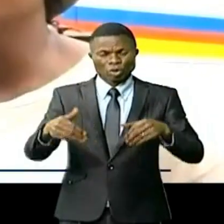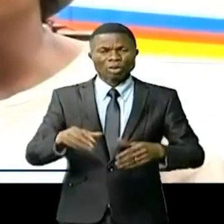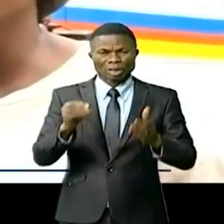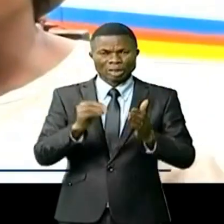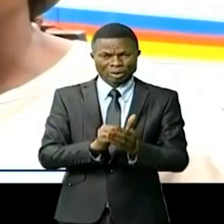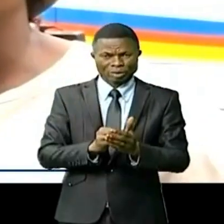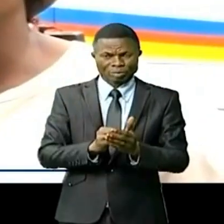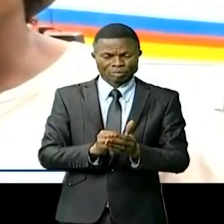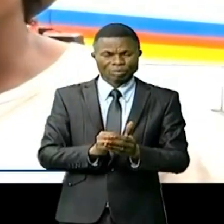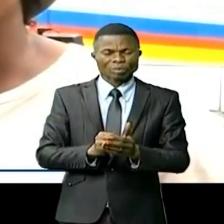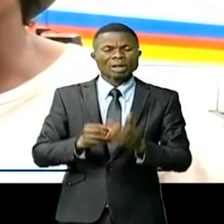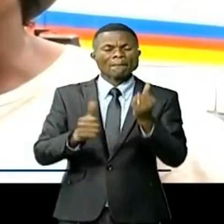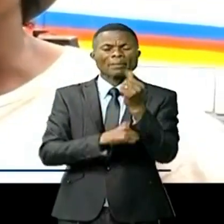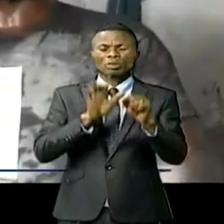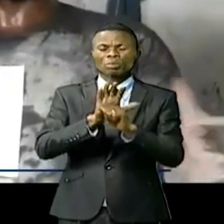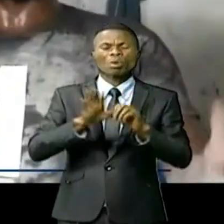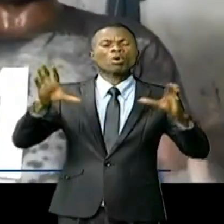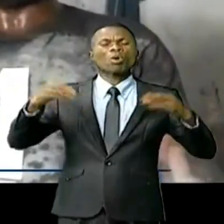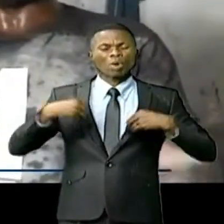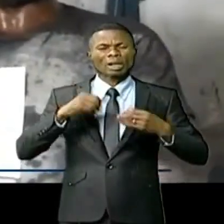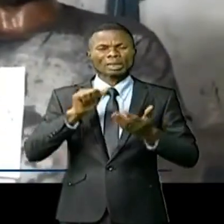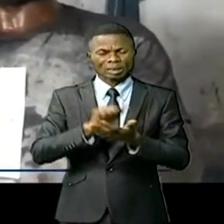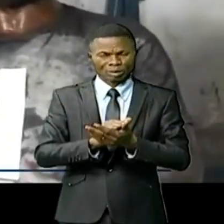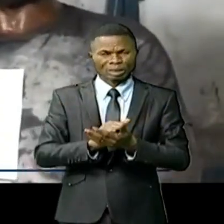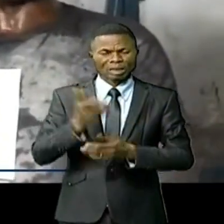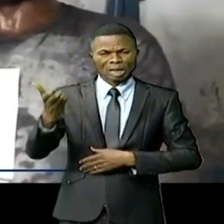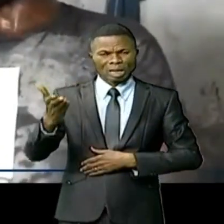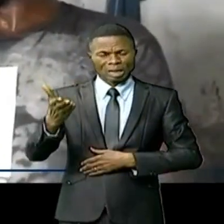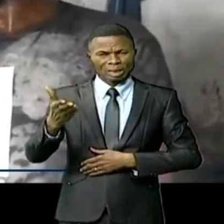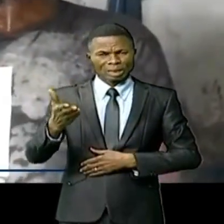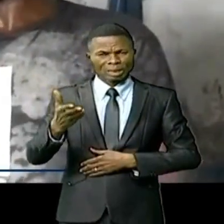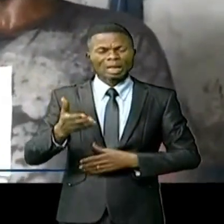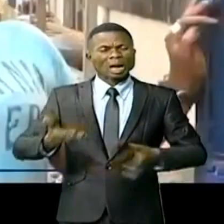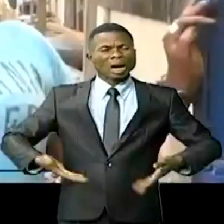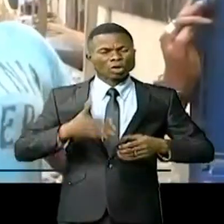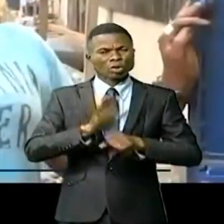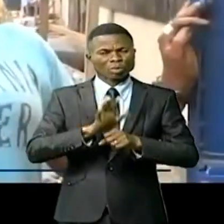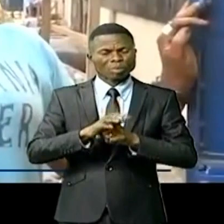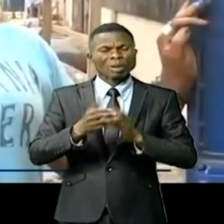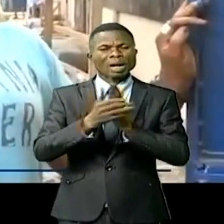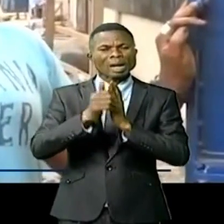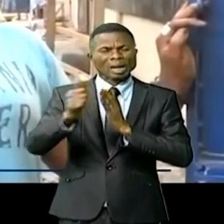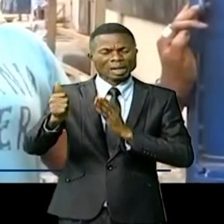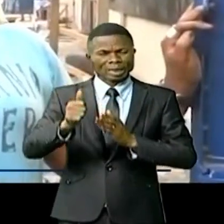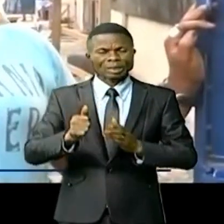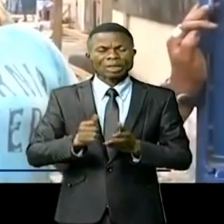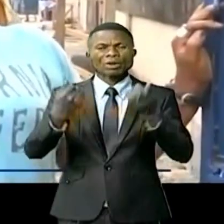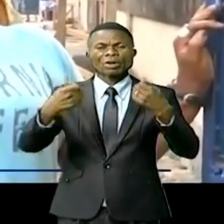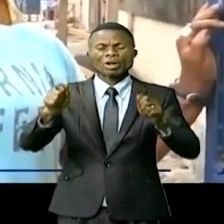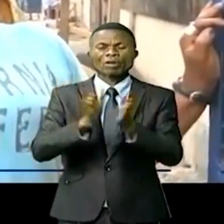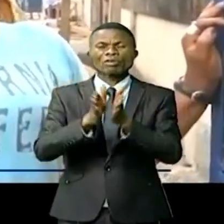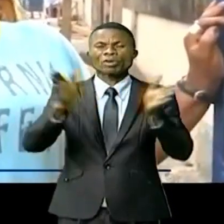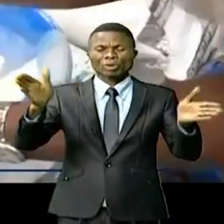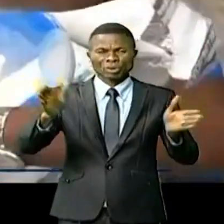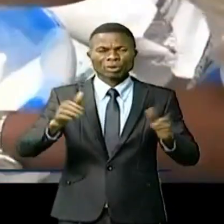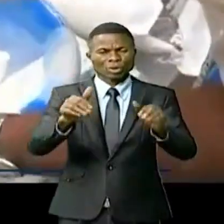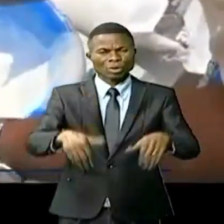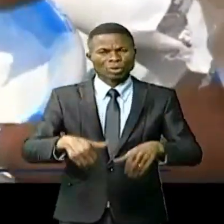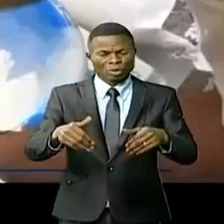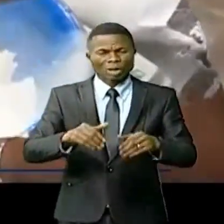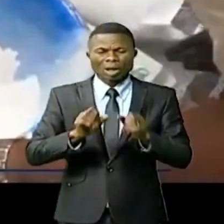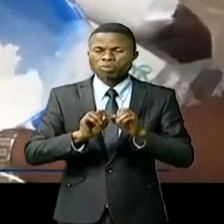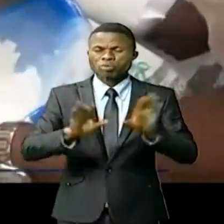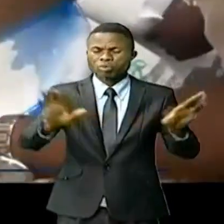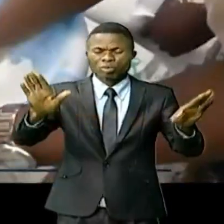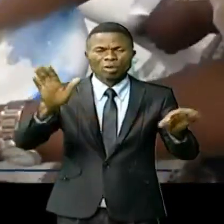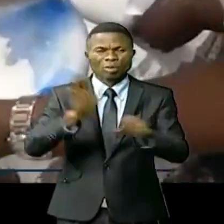un bel accueil de la part de la population de cette partie de la ville qui apprécie sa qualité. Cette vente publique des produits agricoles va donc s'étendre